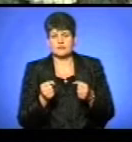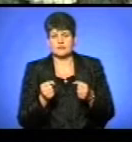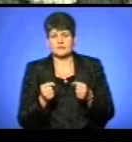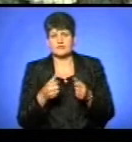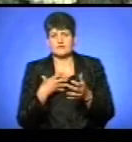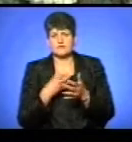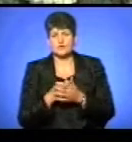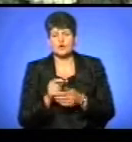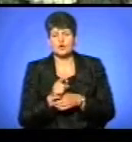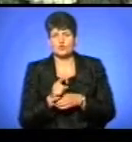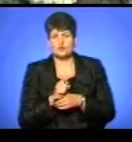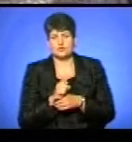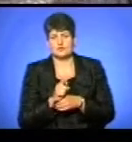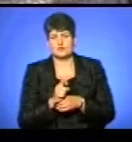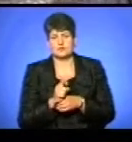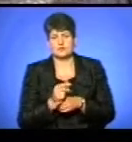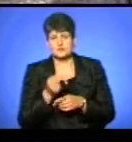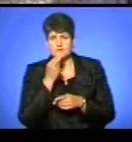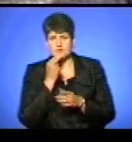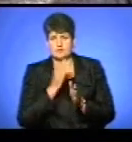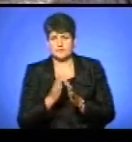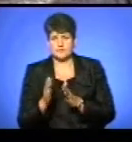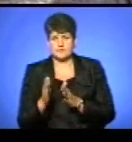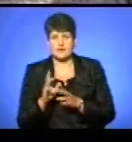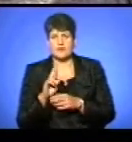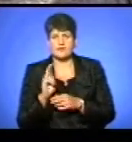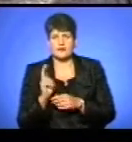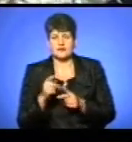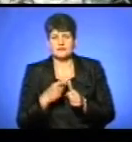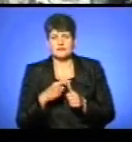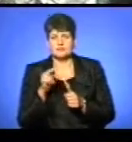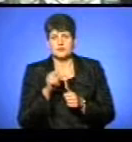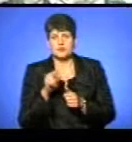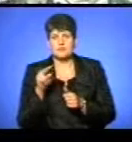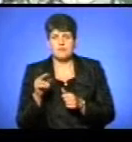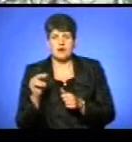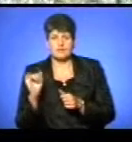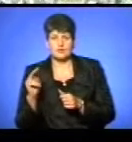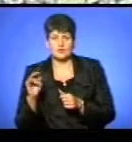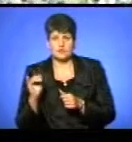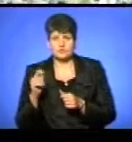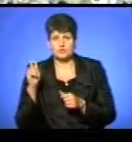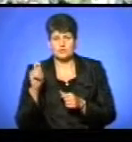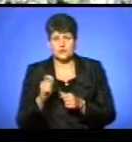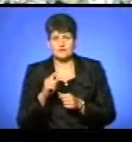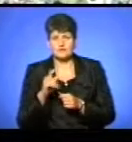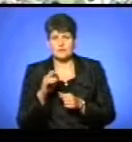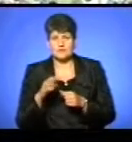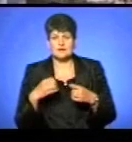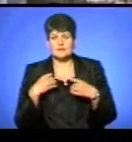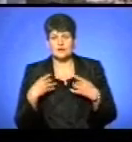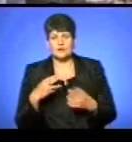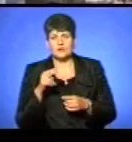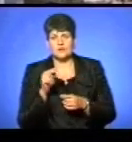нормах режиму споживання харчів. Яка назвали Петром Павловичем, адже прибув у зоопарк на свято